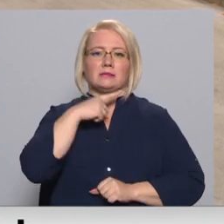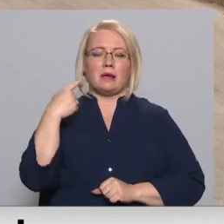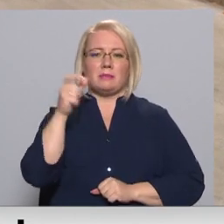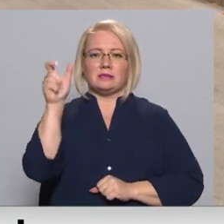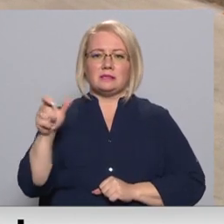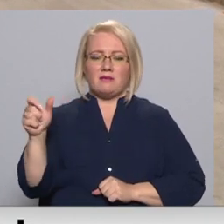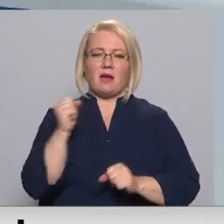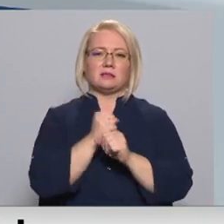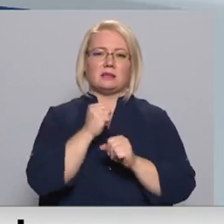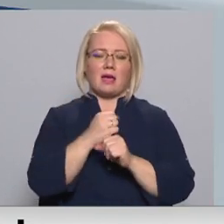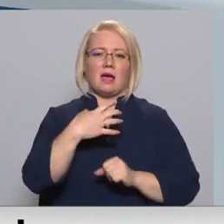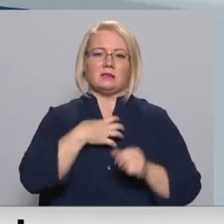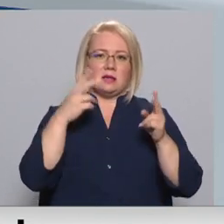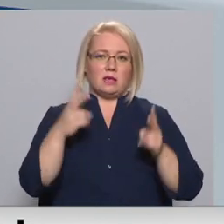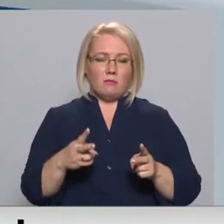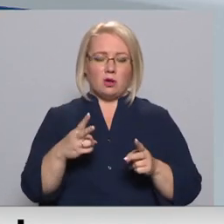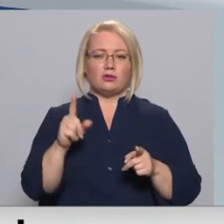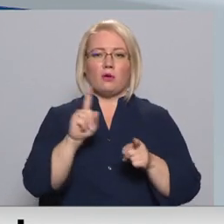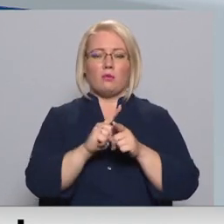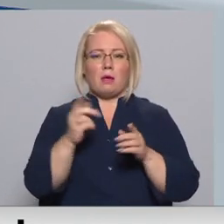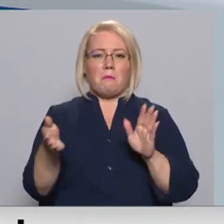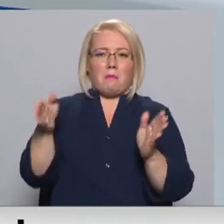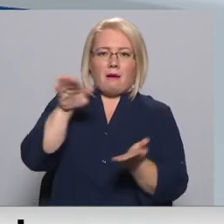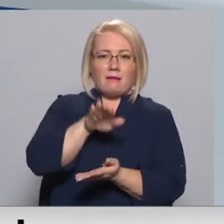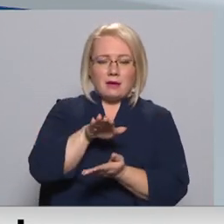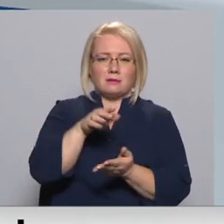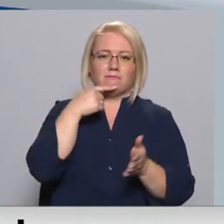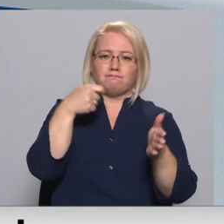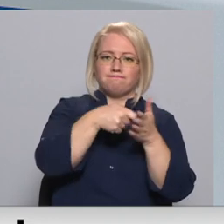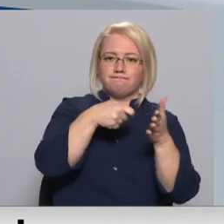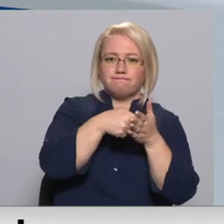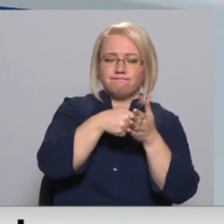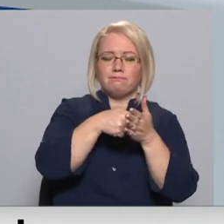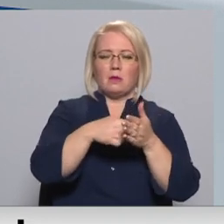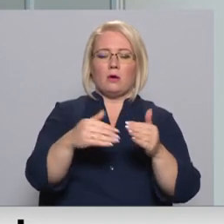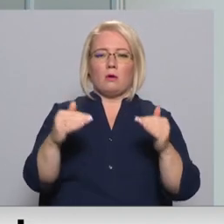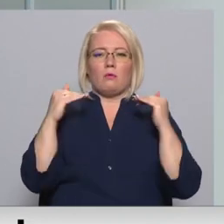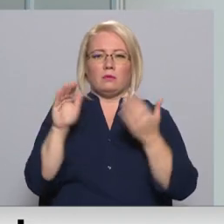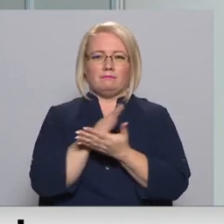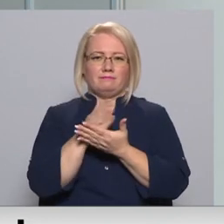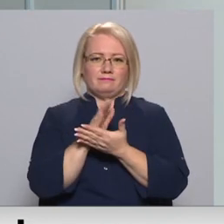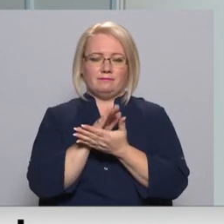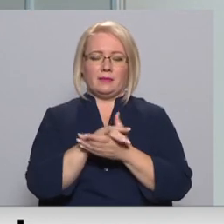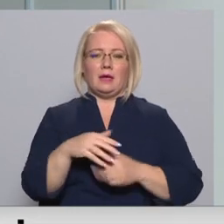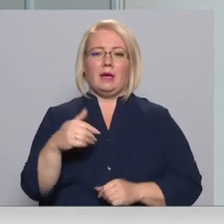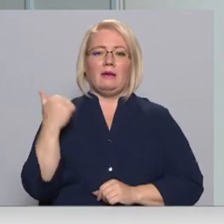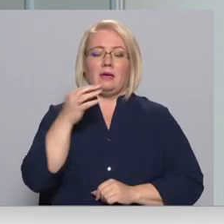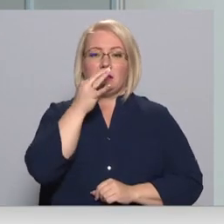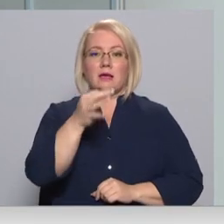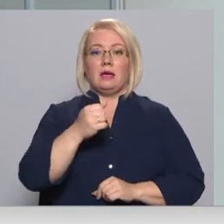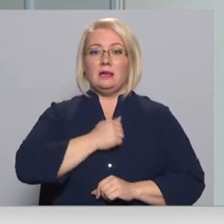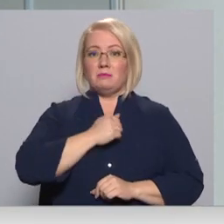ar sasirgušajiem. Uzdevumu būtu pagriezt pacients uz sāniem, viņu sēdināt, pārklāt gultas. Es baidos, ka